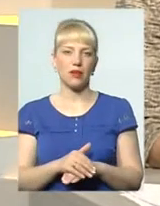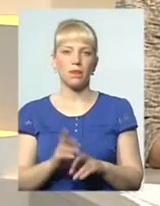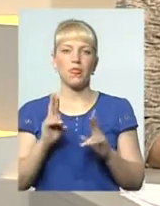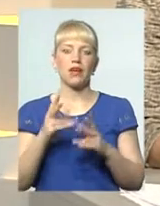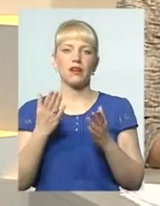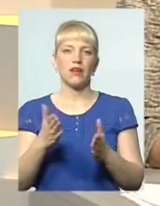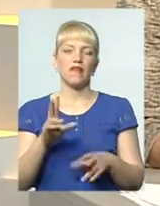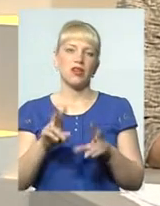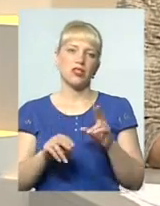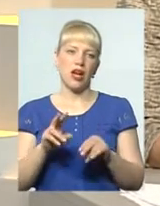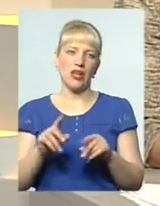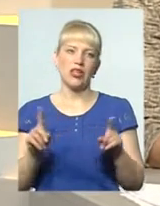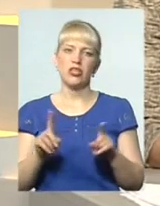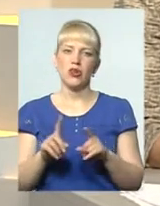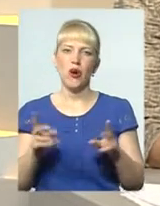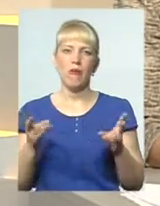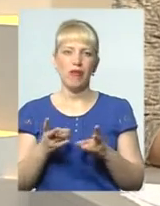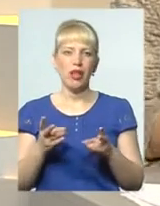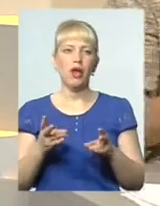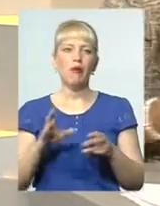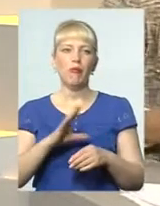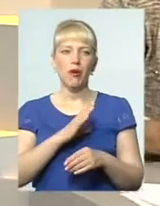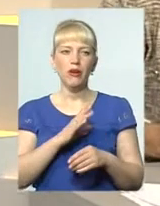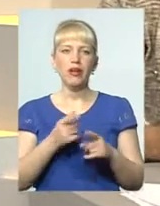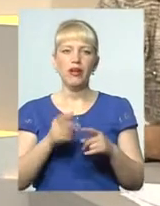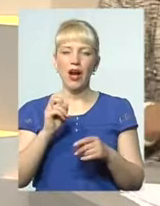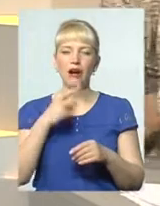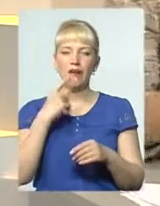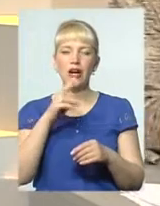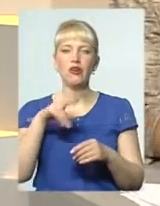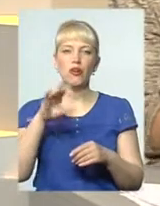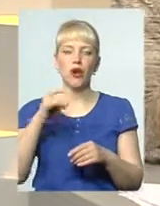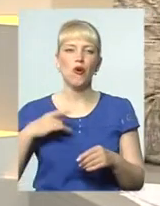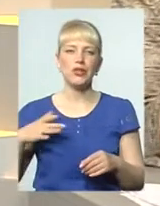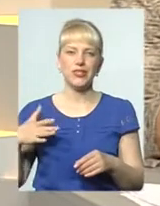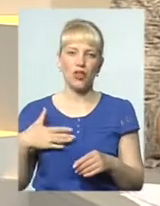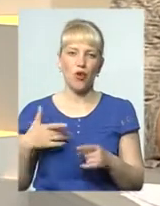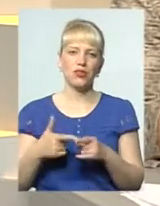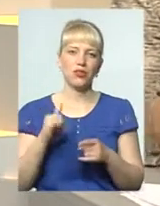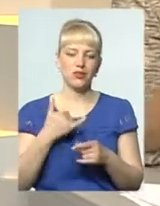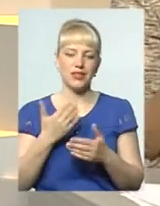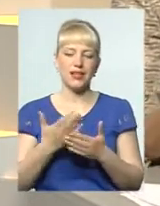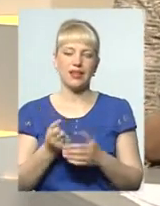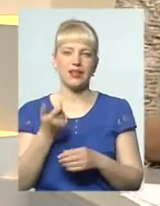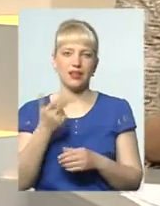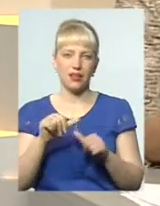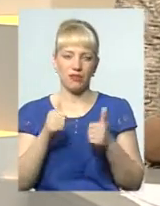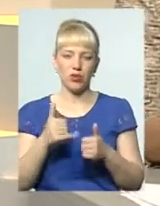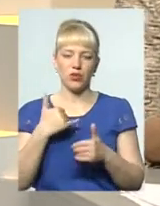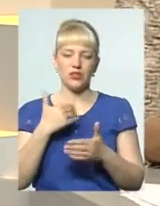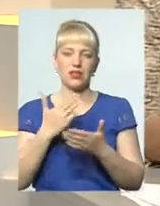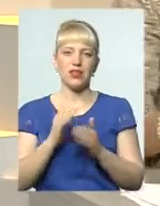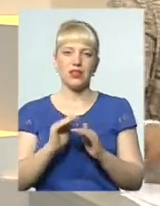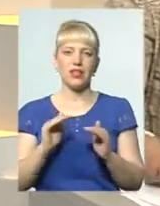ви вважаєте, що має бути? От ви зазначили щодо усиновлення. Але в нас є кілька форм. В нас є дитячий будинок